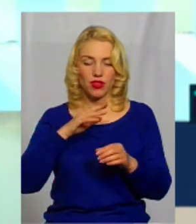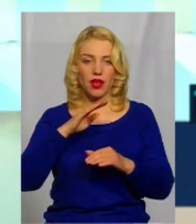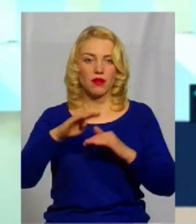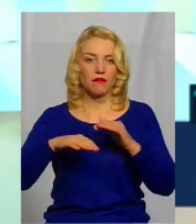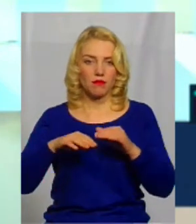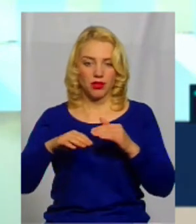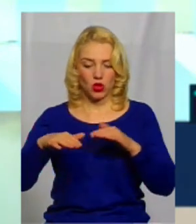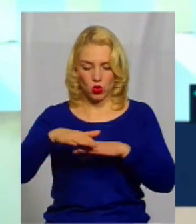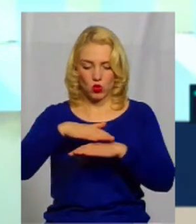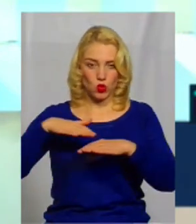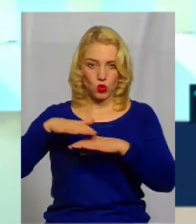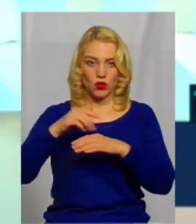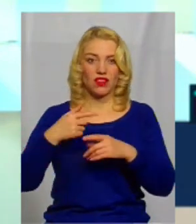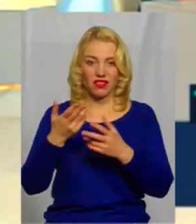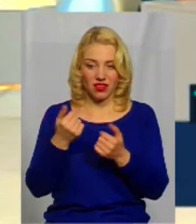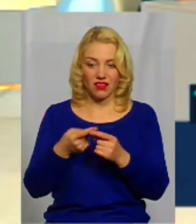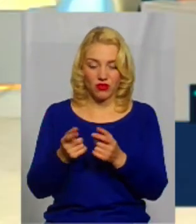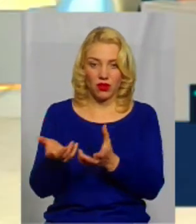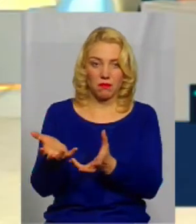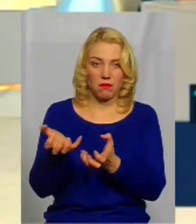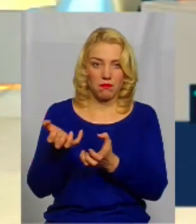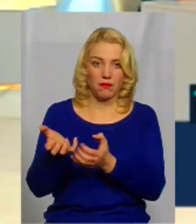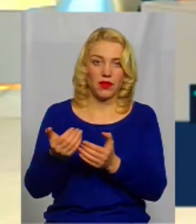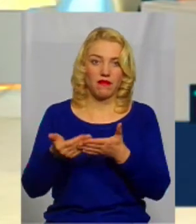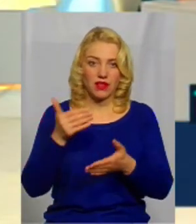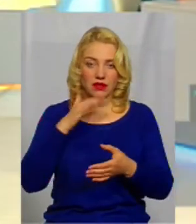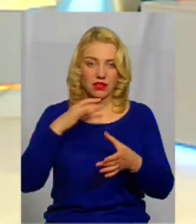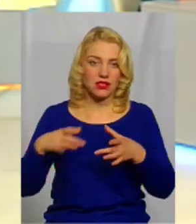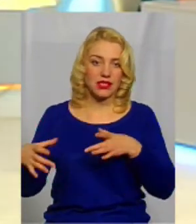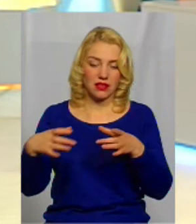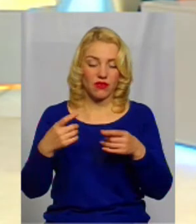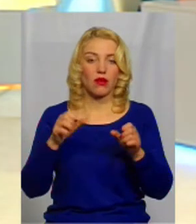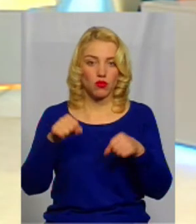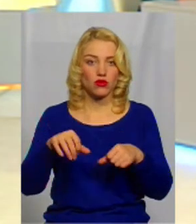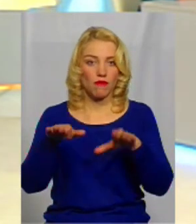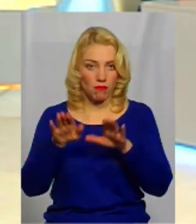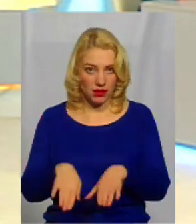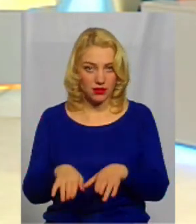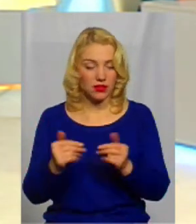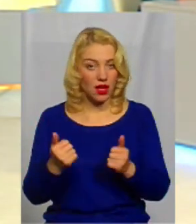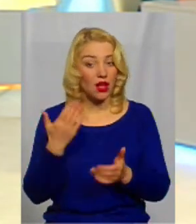вона запитана від ставка. Звичайно, що вона може впасти. Але якщо пов'язувати,